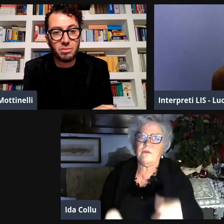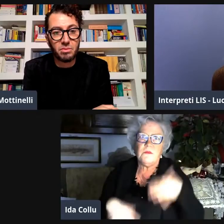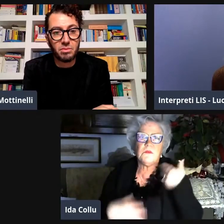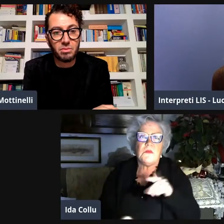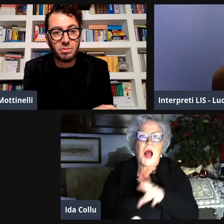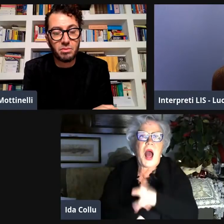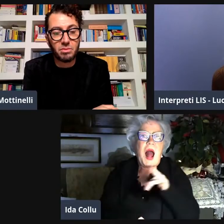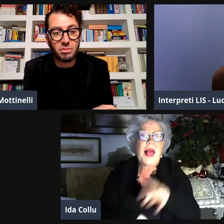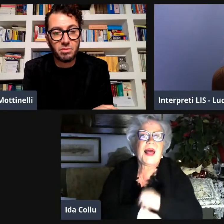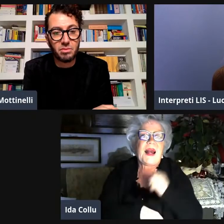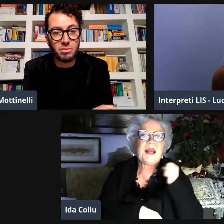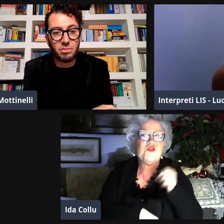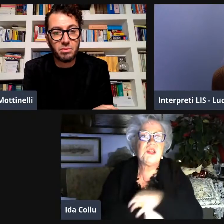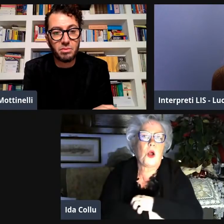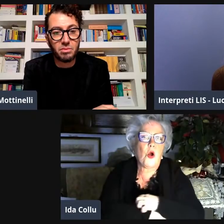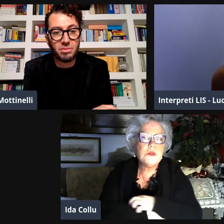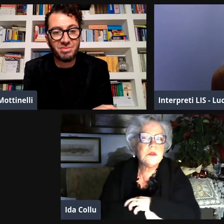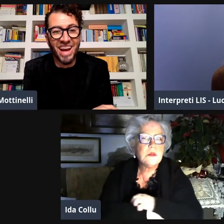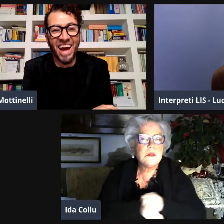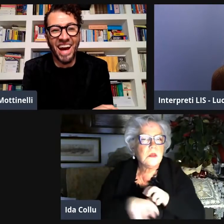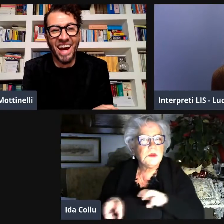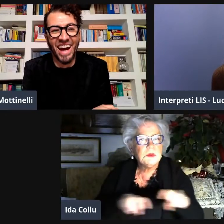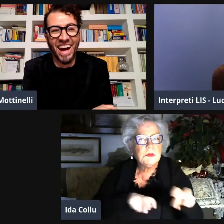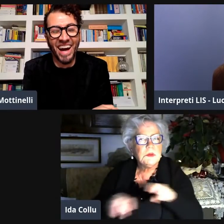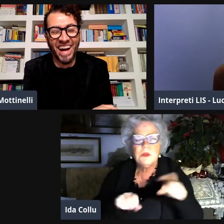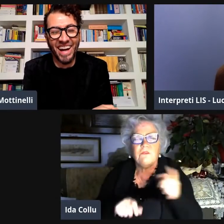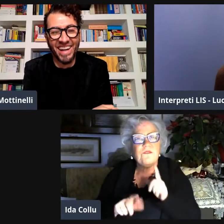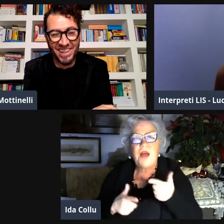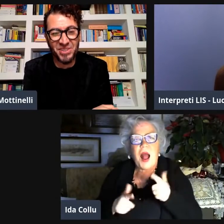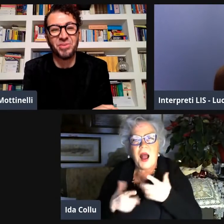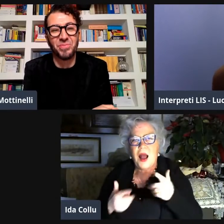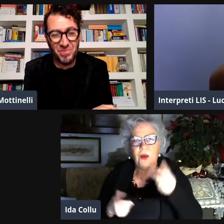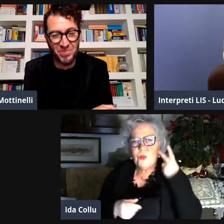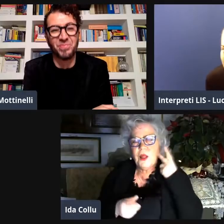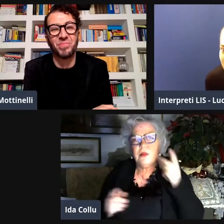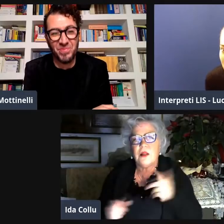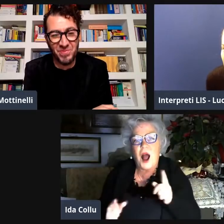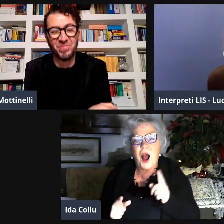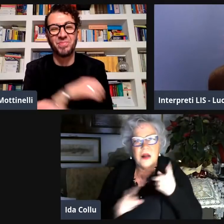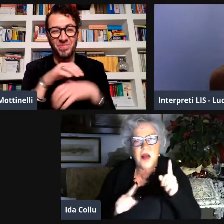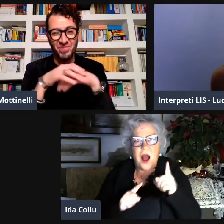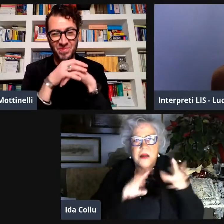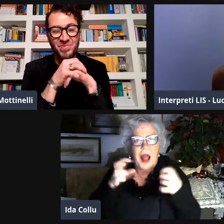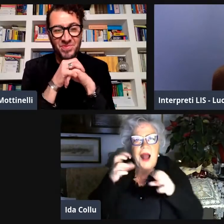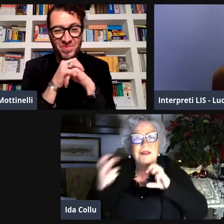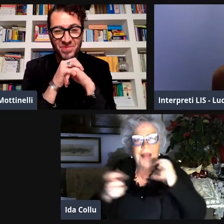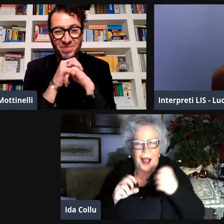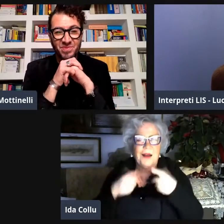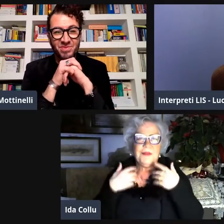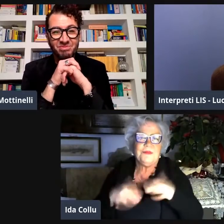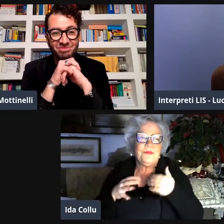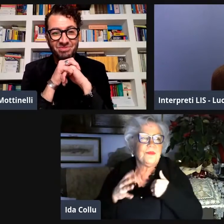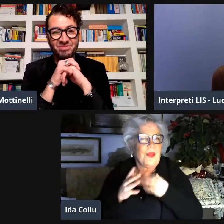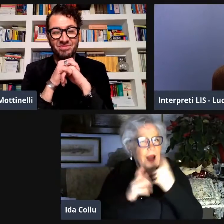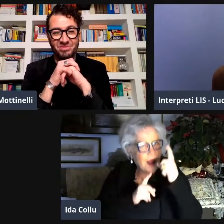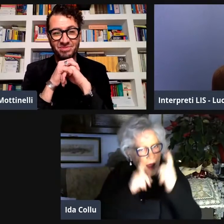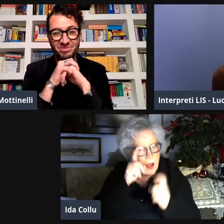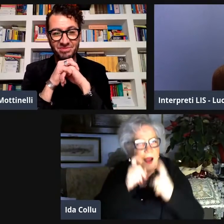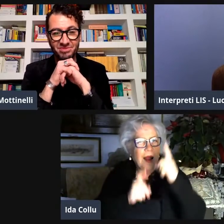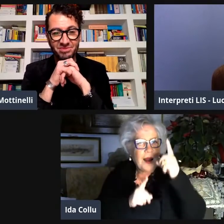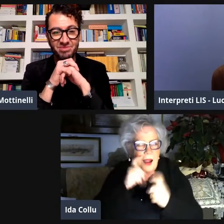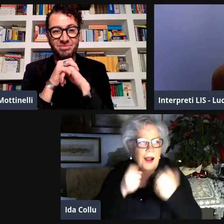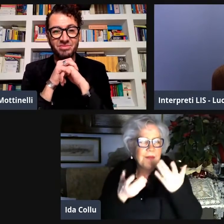E Pigliacampo era abbastanza allergico a questa situazione. Non accettava il fatto che gli